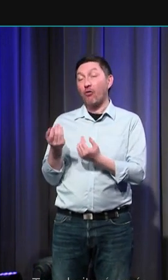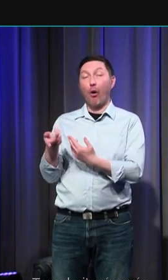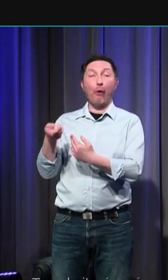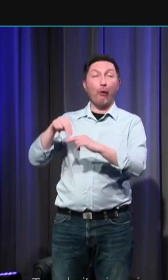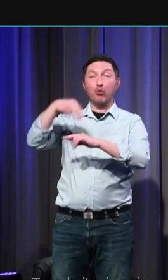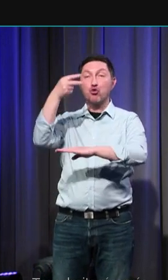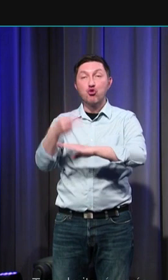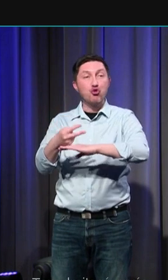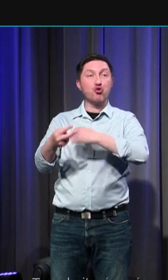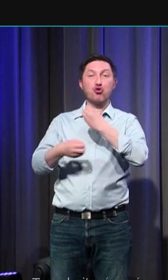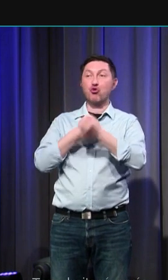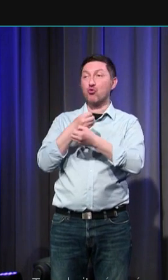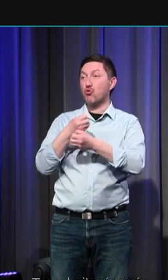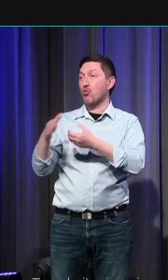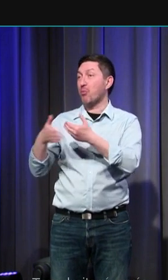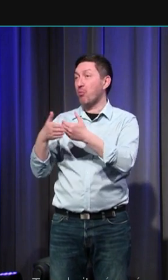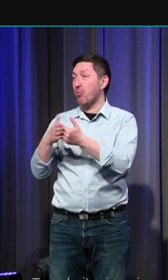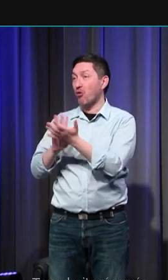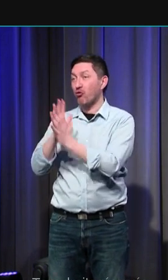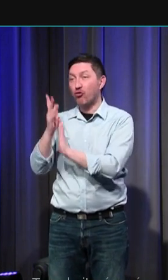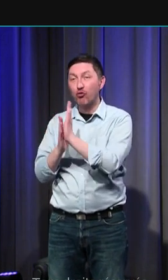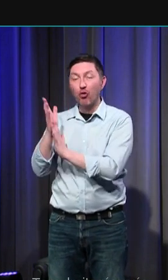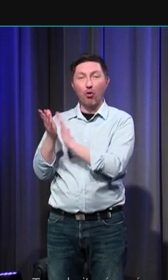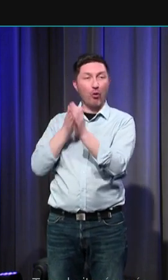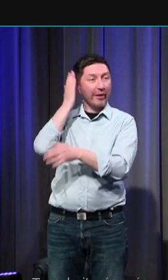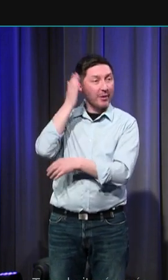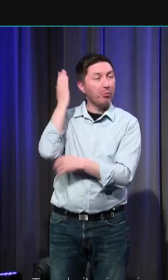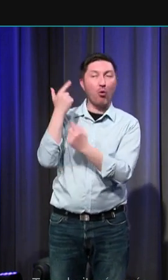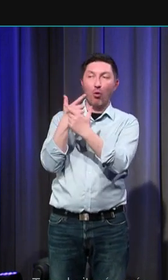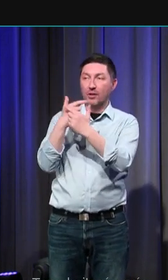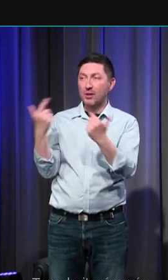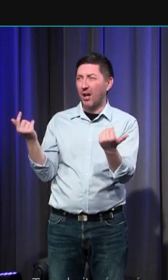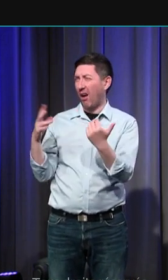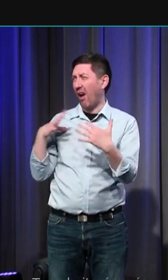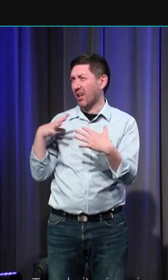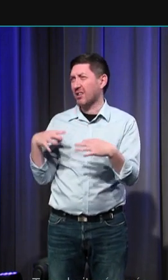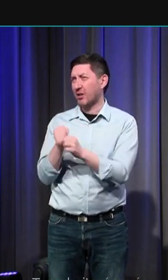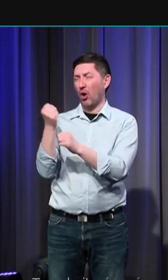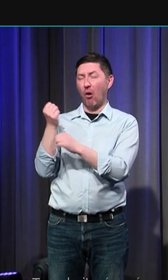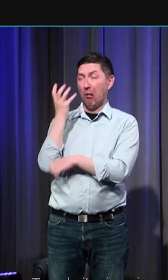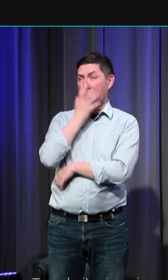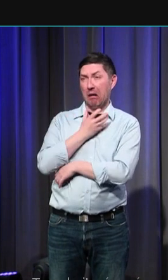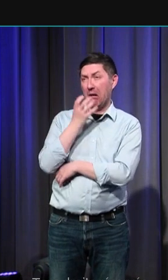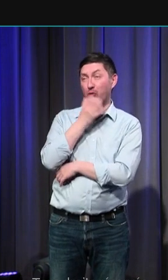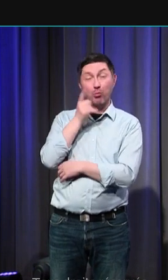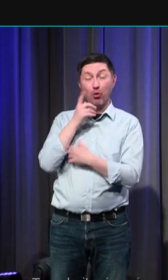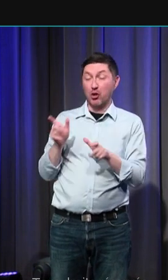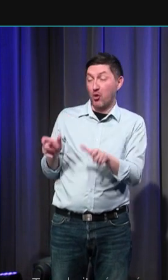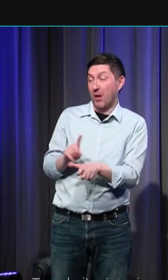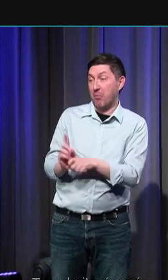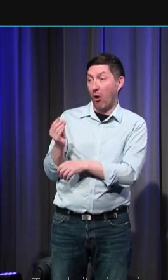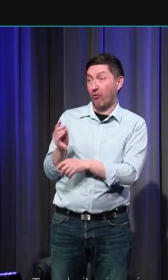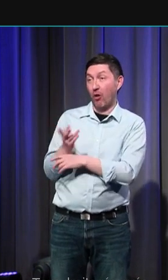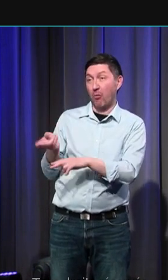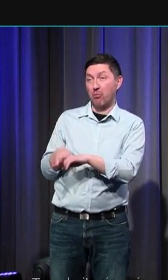enfants qui s'approchent trop des foyers etc on a des textes qui racontent des morts atroces d'enfants laissés sans surveillance un